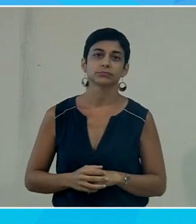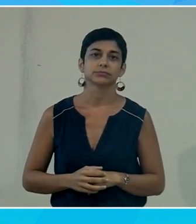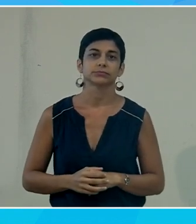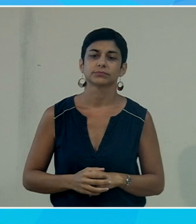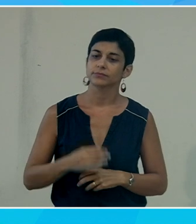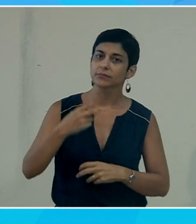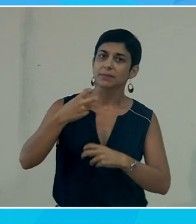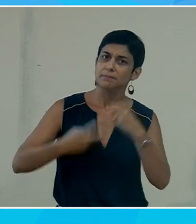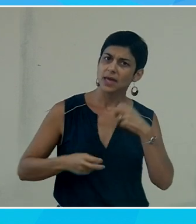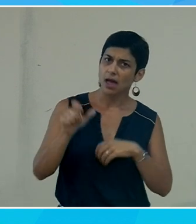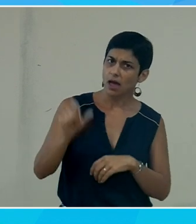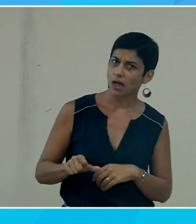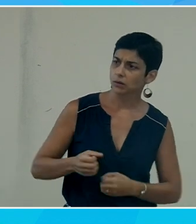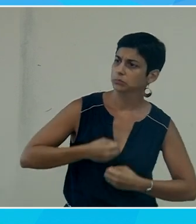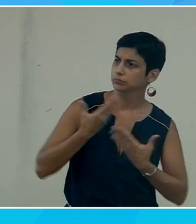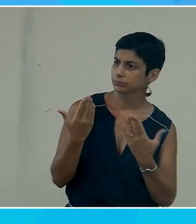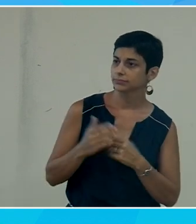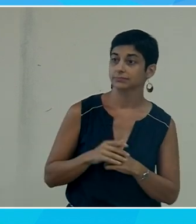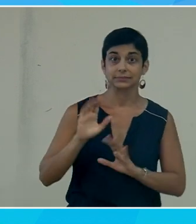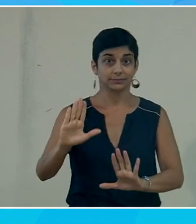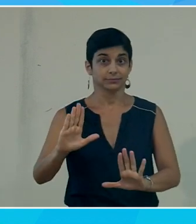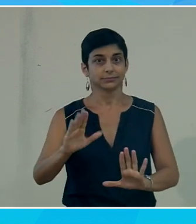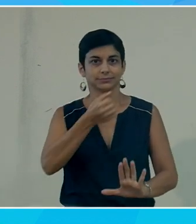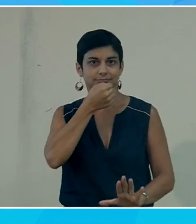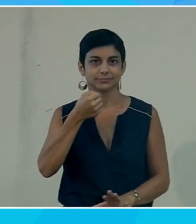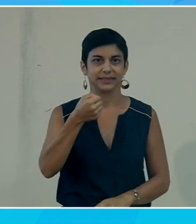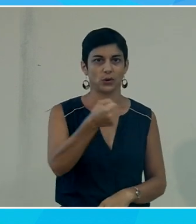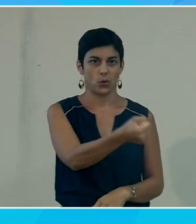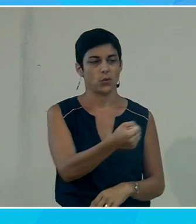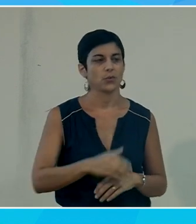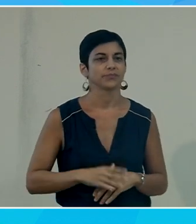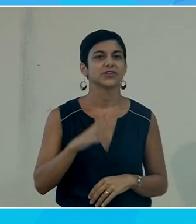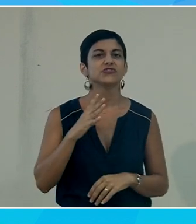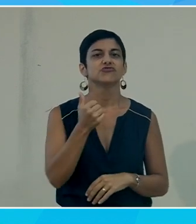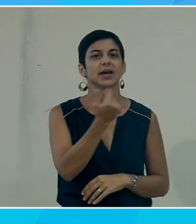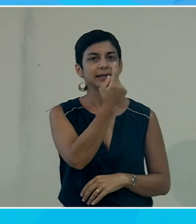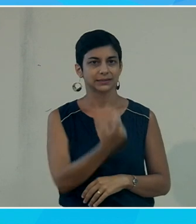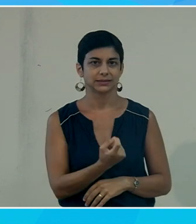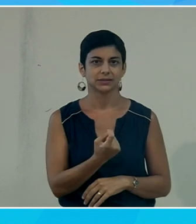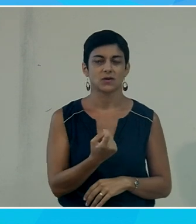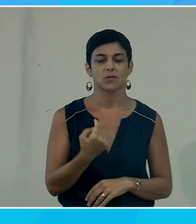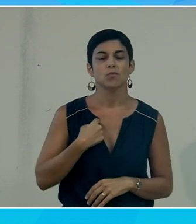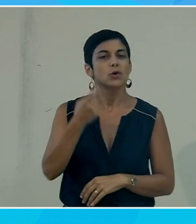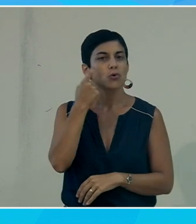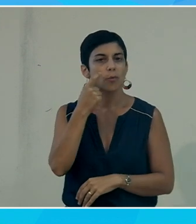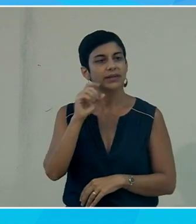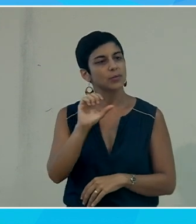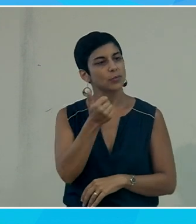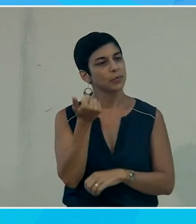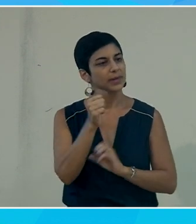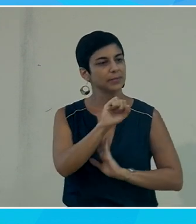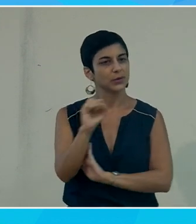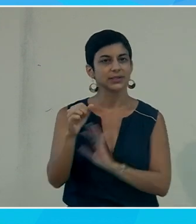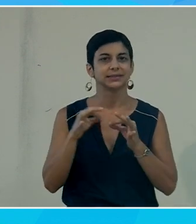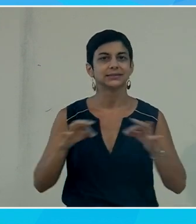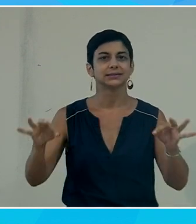Pierre tu veux peut-être rebondir ? alors il faudrait faire passer le micro non il y a une question dans la salle moi j'aurais un commentaire à faire mais on va laisser la priorité à la